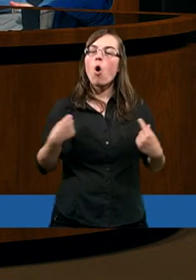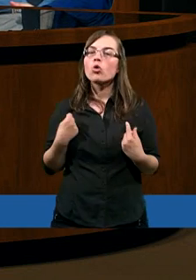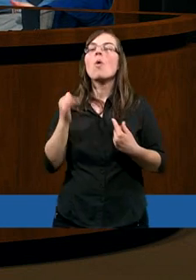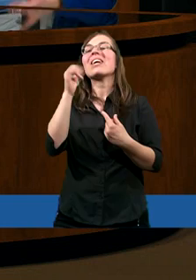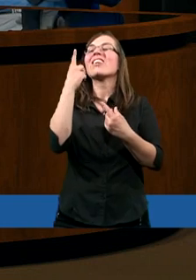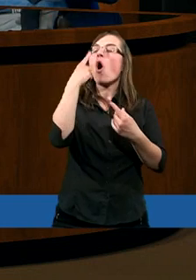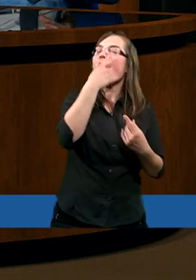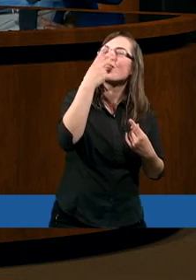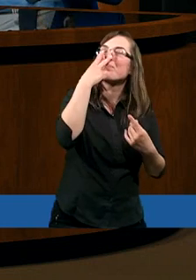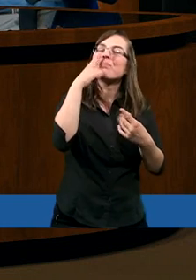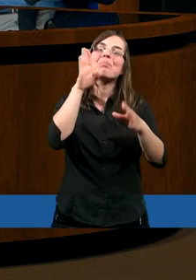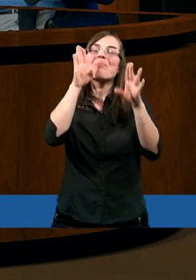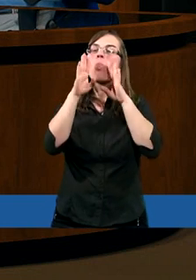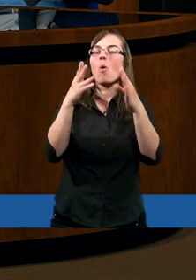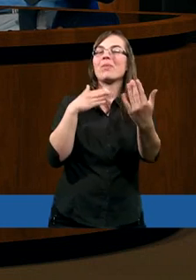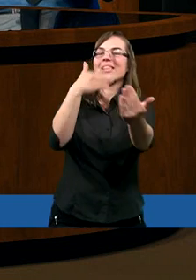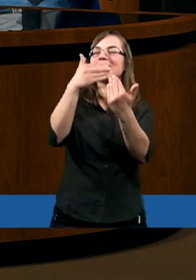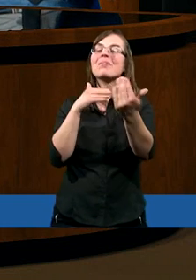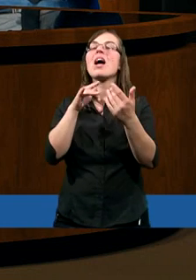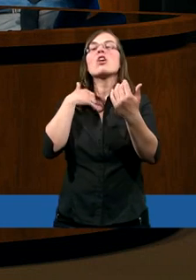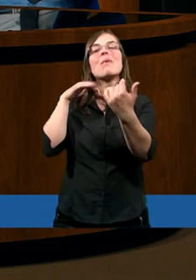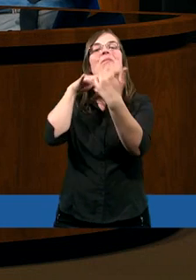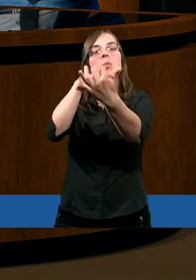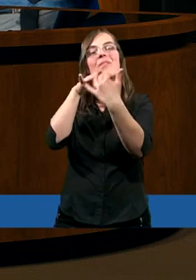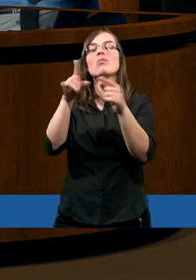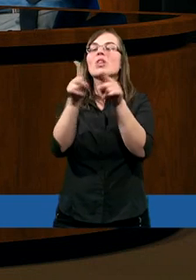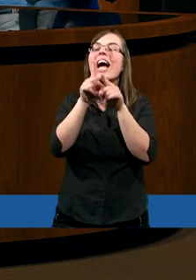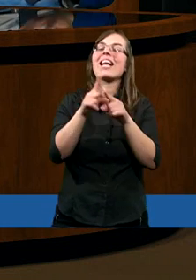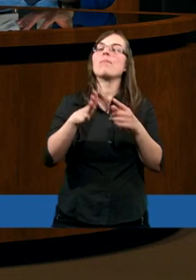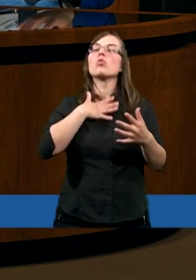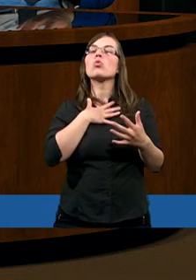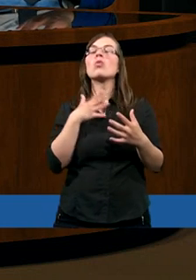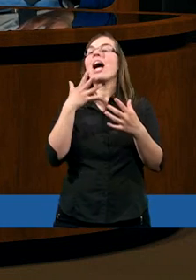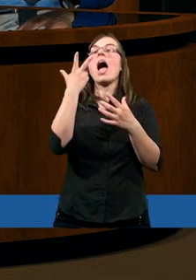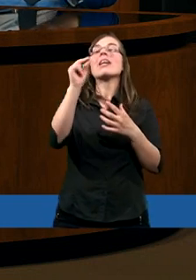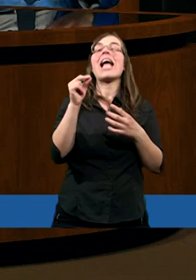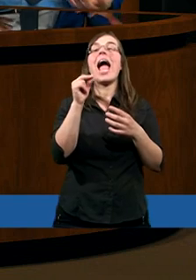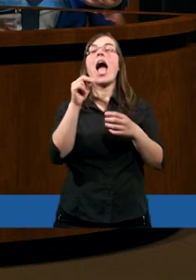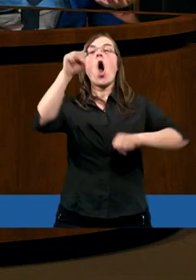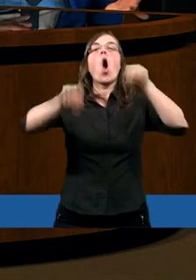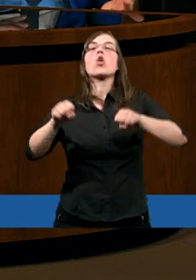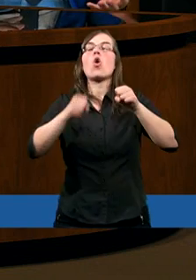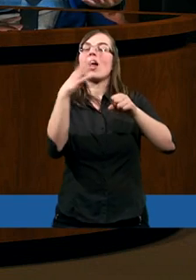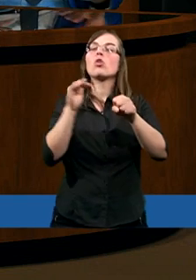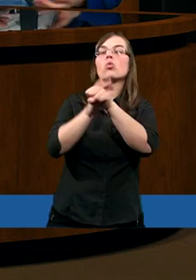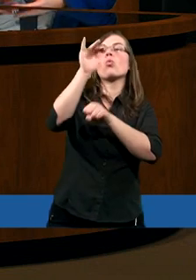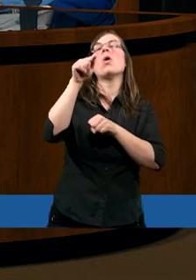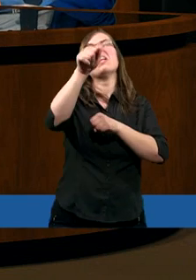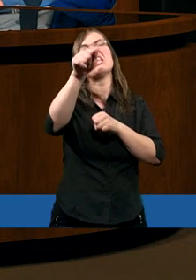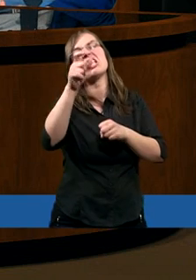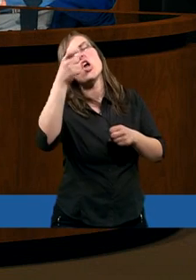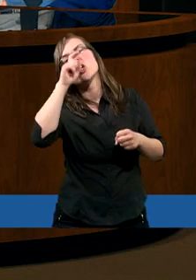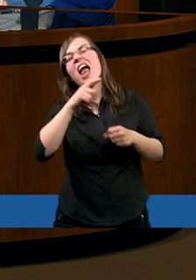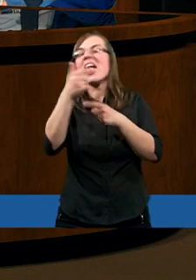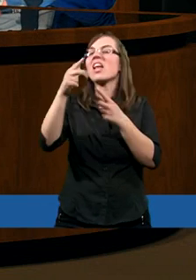Stara się też mnie nauczyć, abym na początku nie wydawał osądów, ale starał się zrozumieć